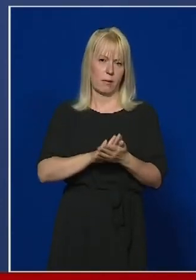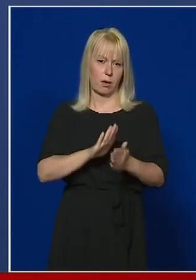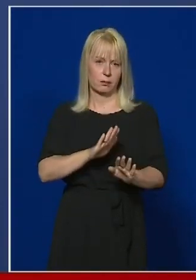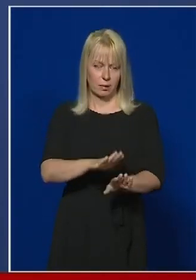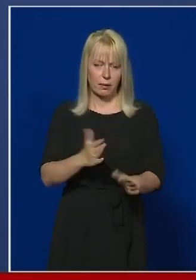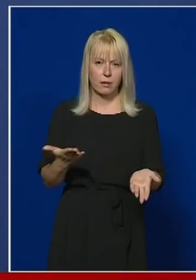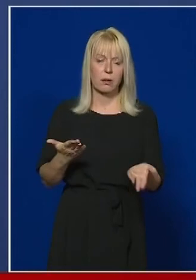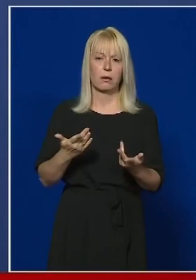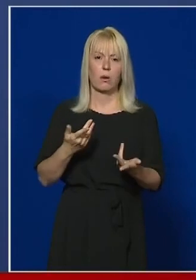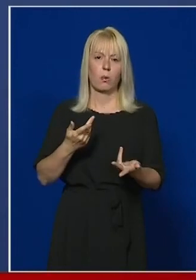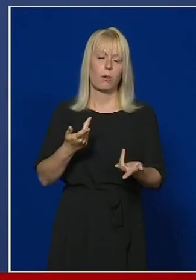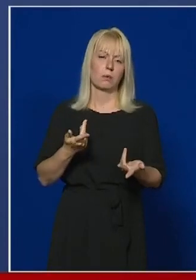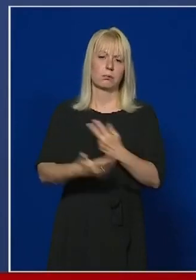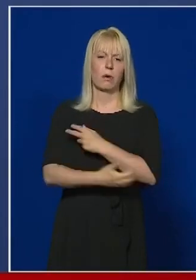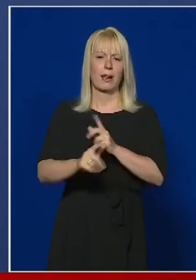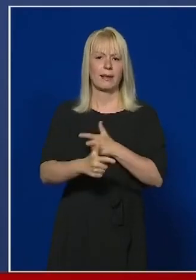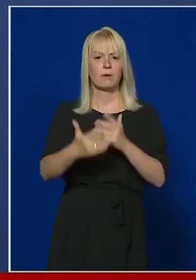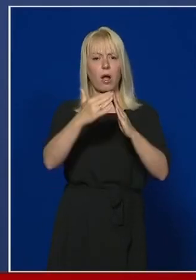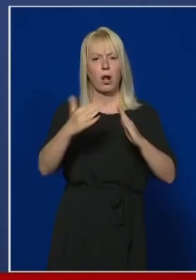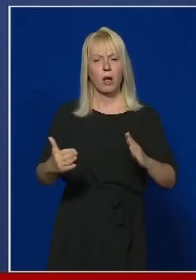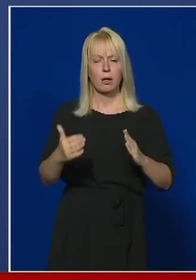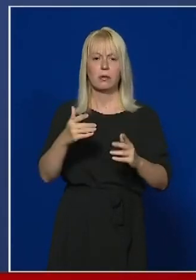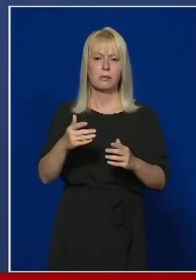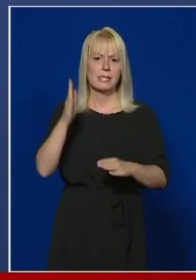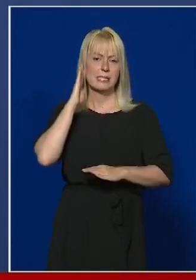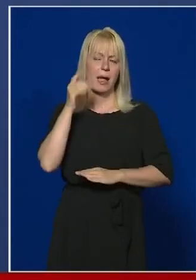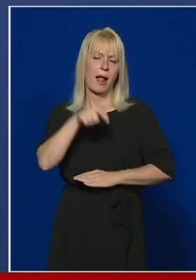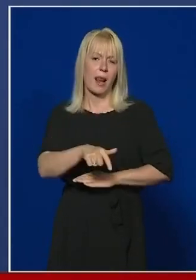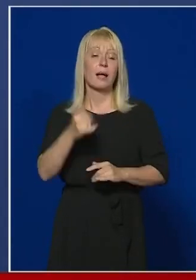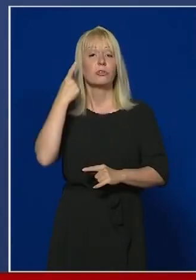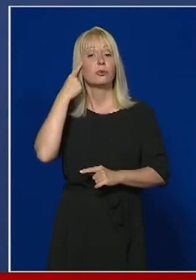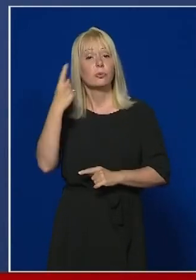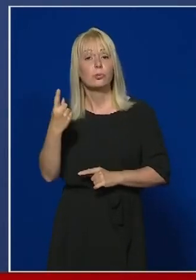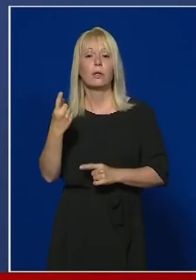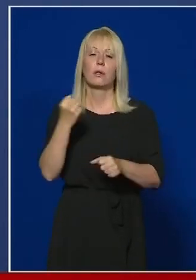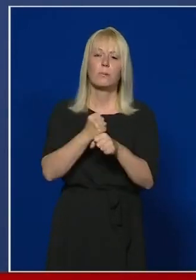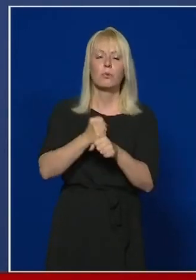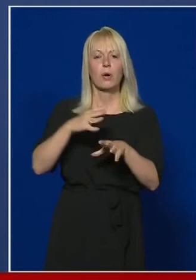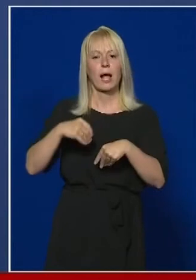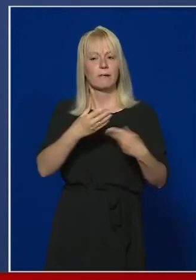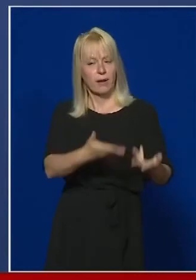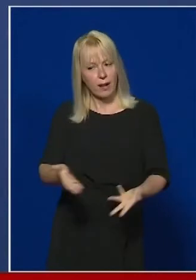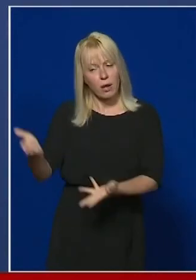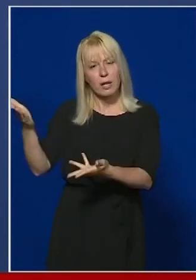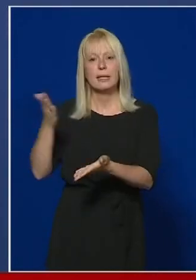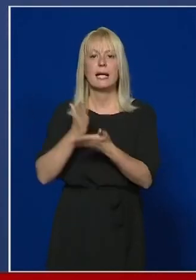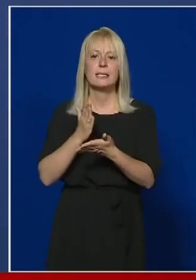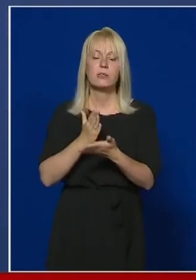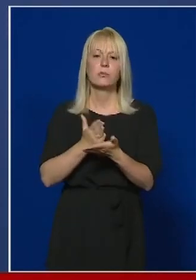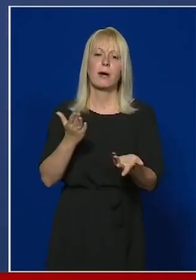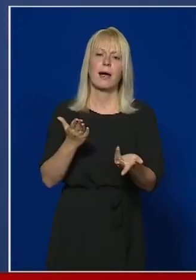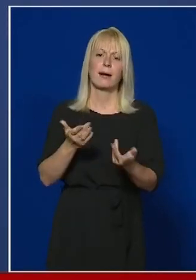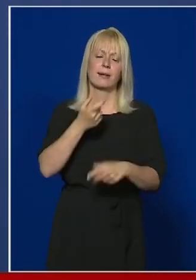a hajléktalan szállásokat, és tudjanak munkát vállalni. Ez is már egy